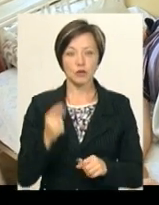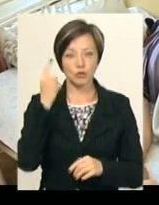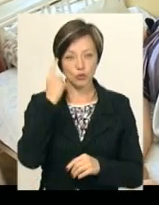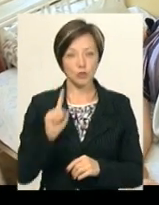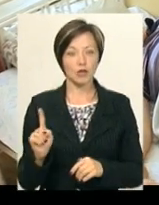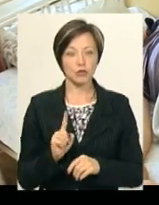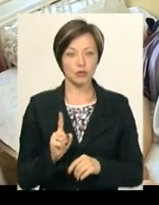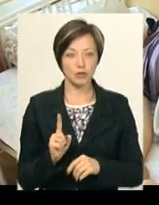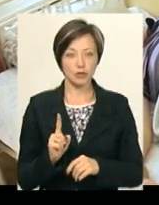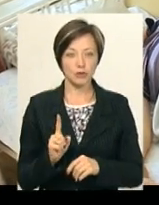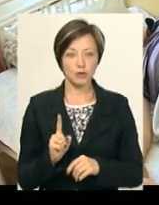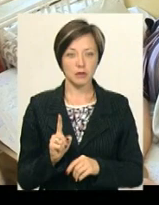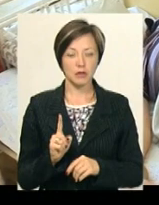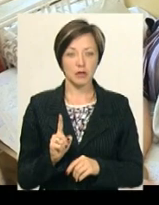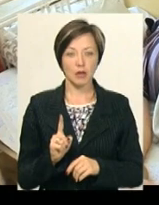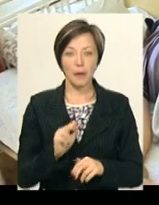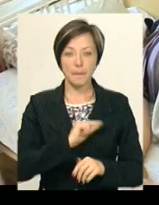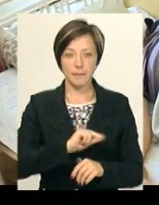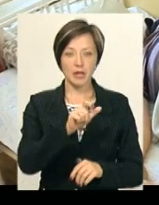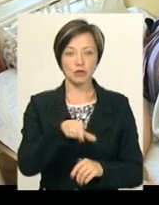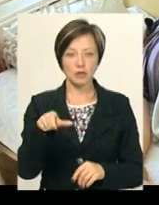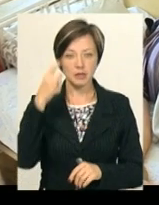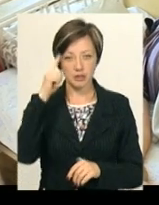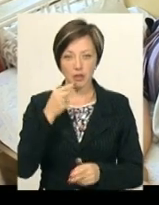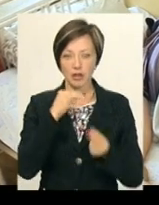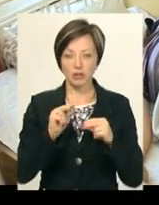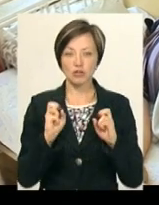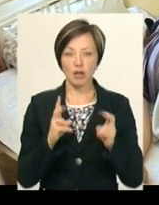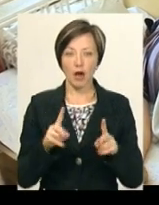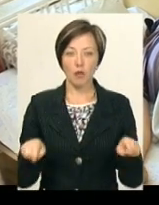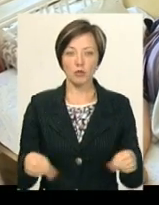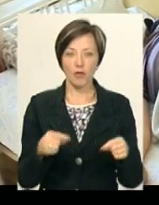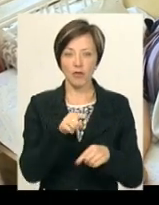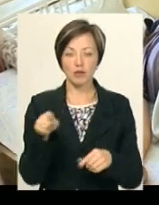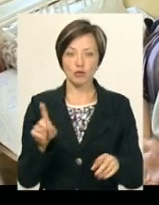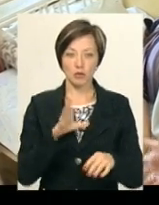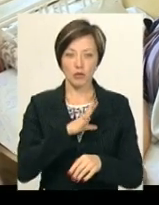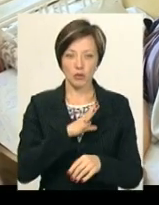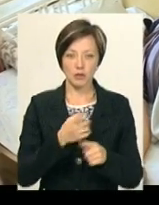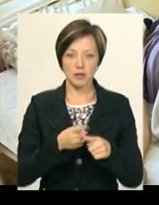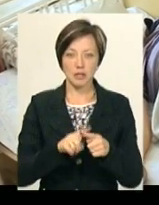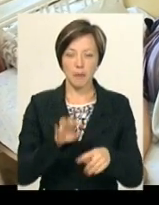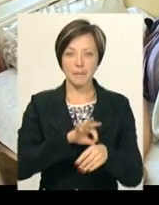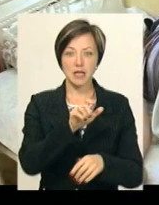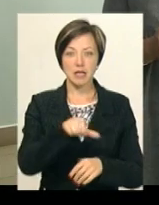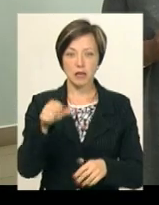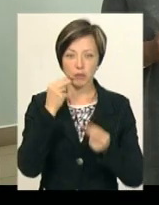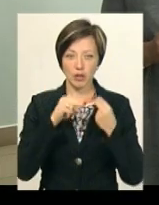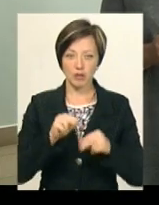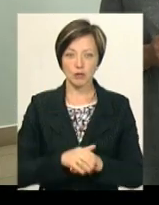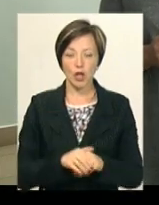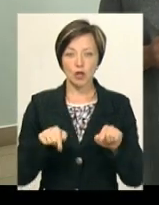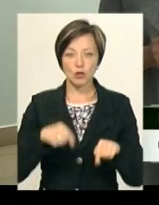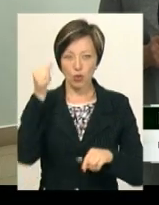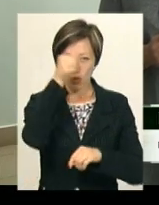персонал знає краще, як тут обновитися, щоб було пацієнтам краще. Цього